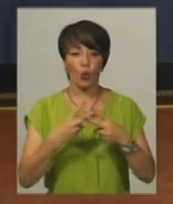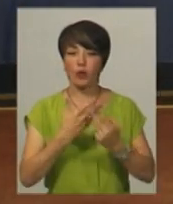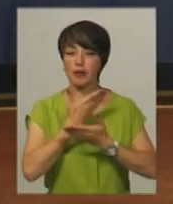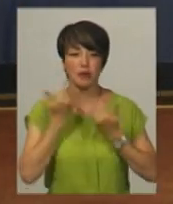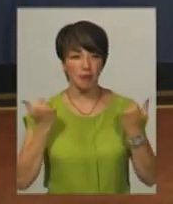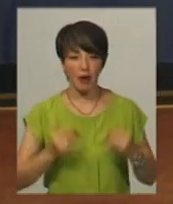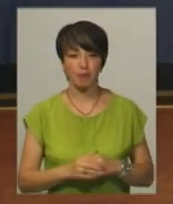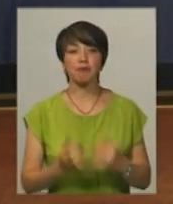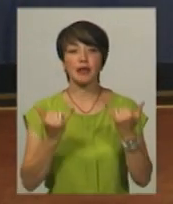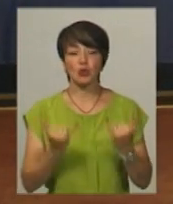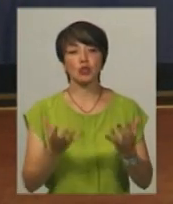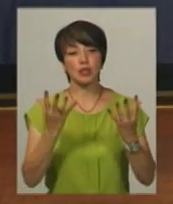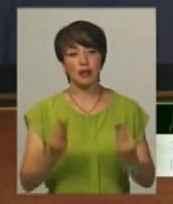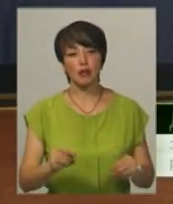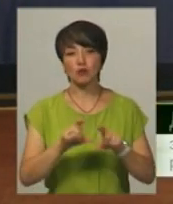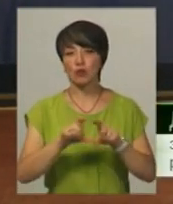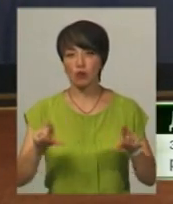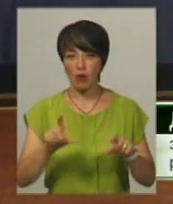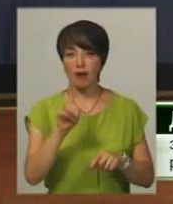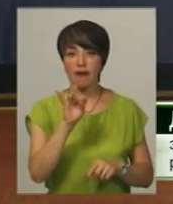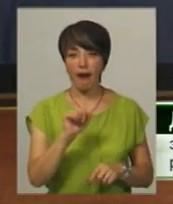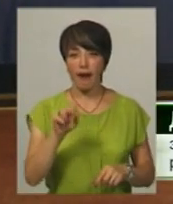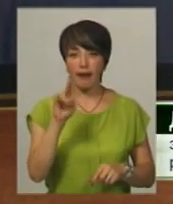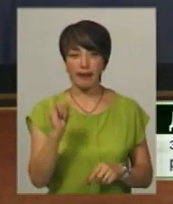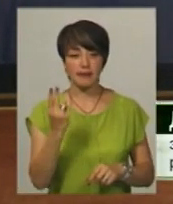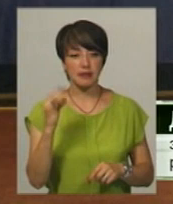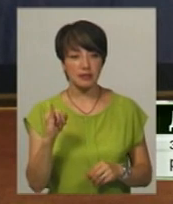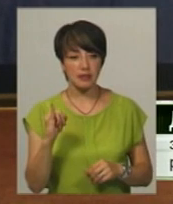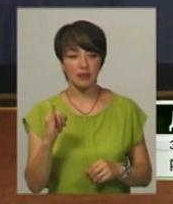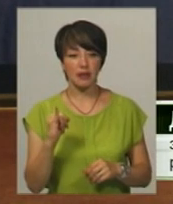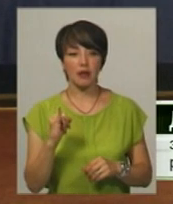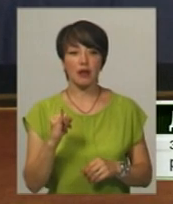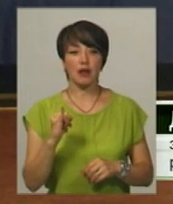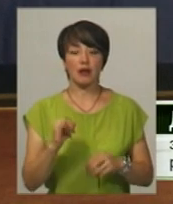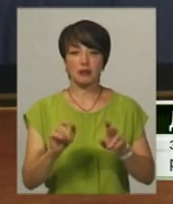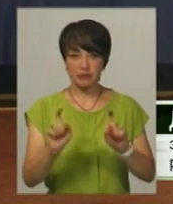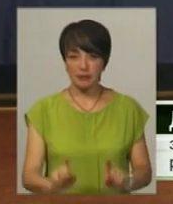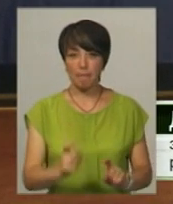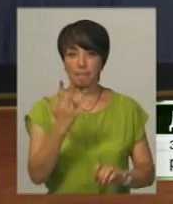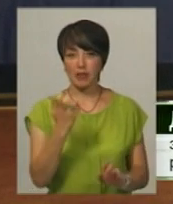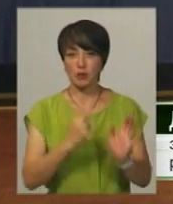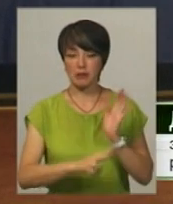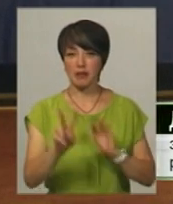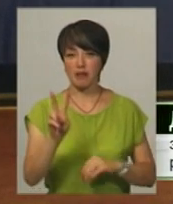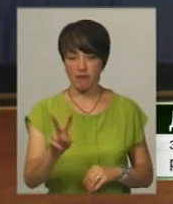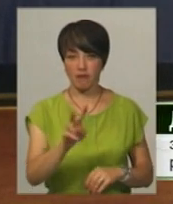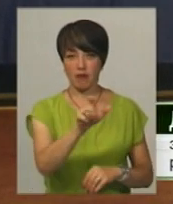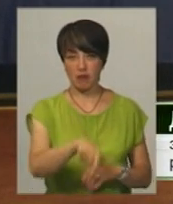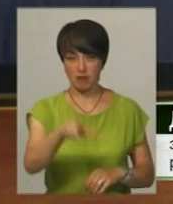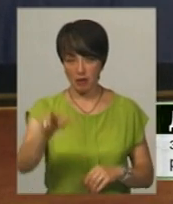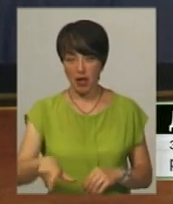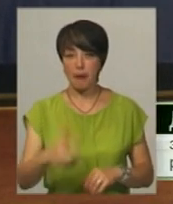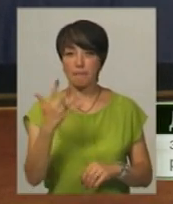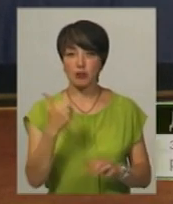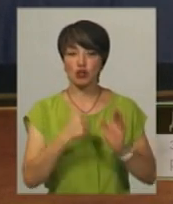сьогоднішній день в установі Рейківецької управління колонії номер 78 відбуває покарання 572 засуджених. З них